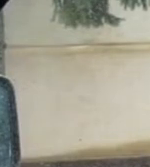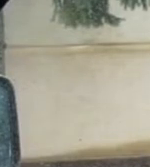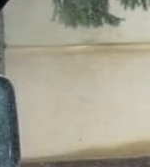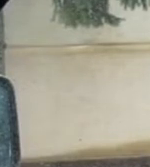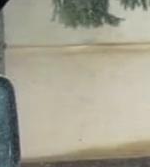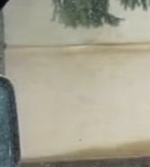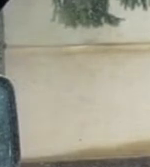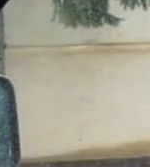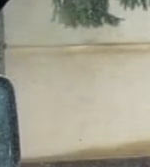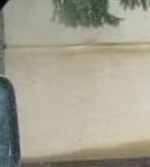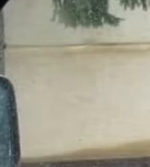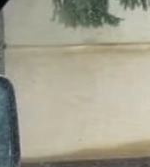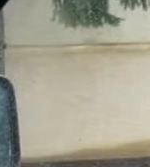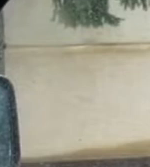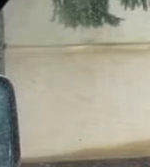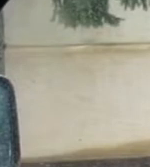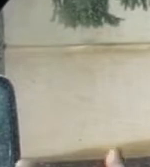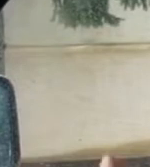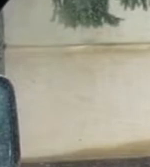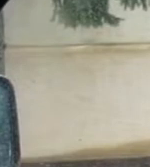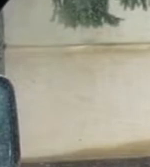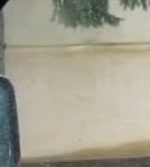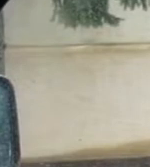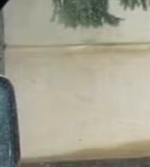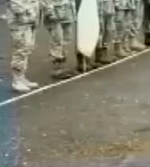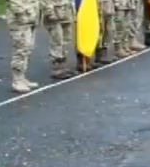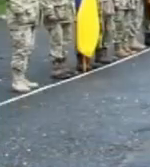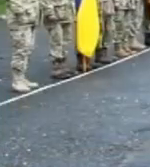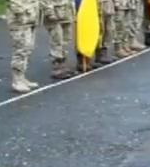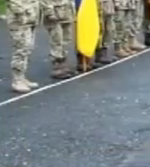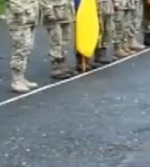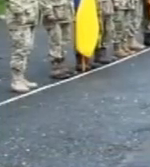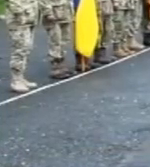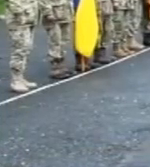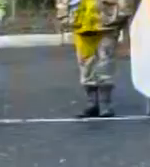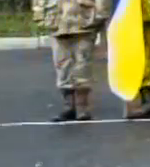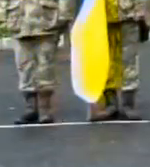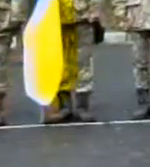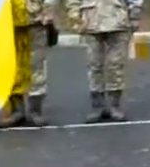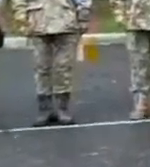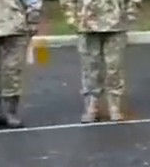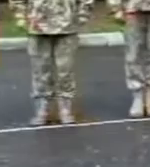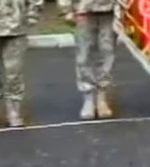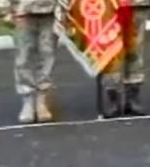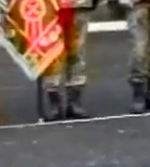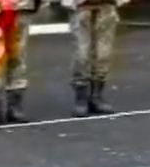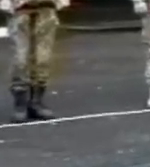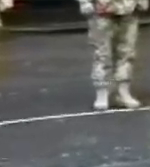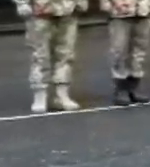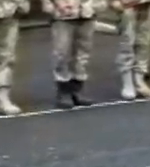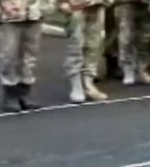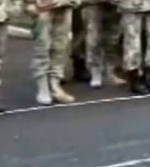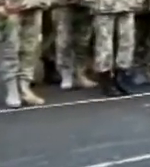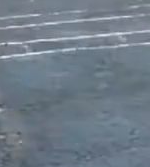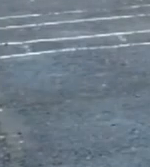місця, де має бути підрив, чи ще щось. Так, скоріше заїдеться. Службовці на передовій забезпечені усім